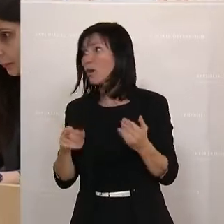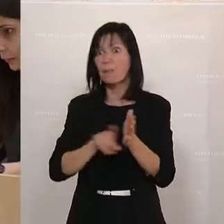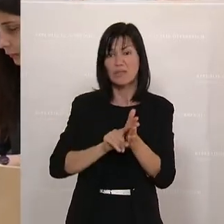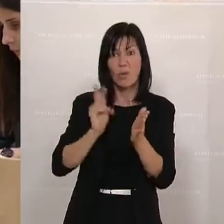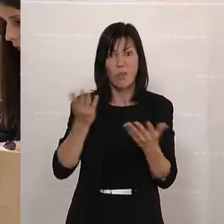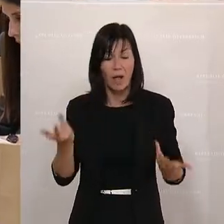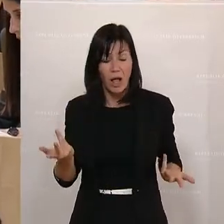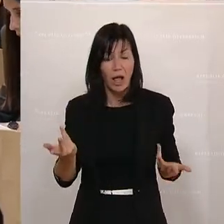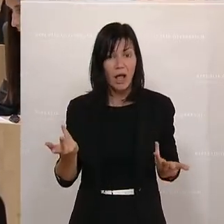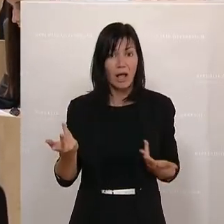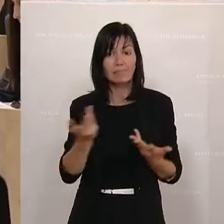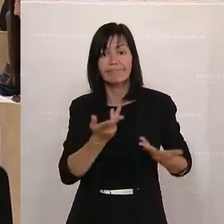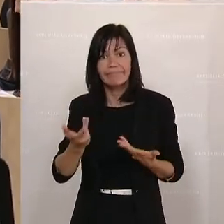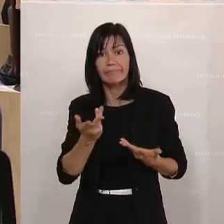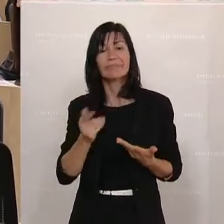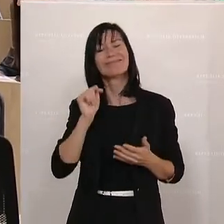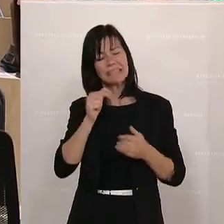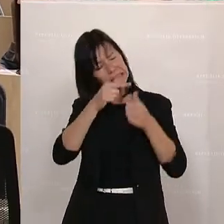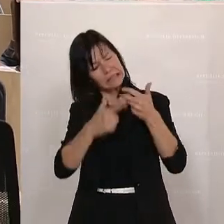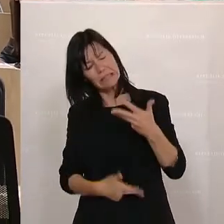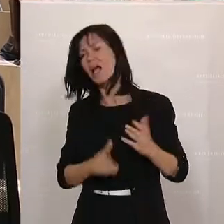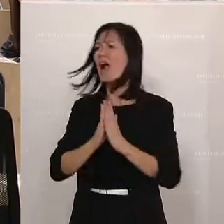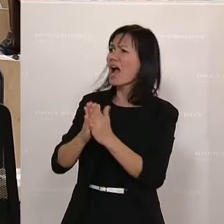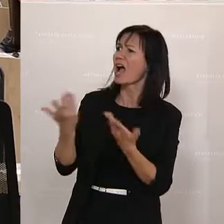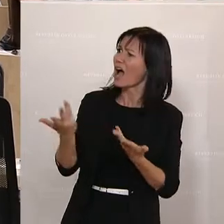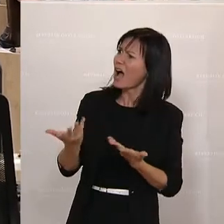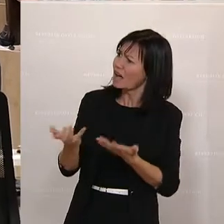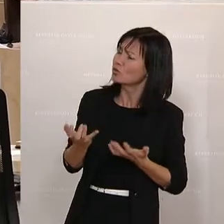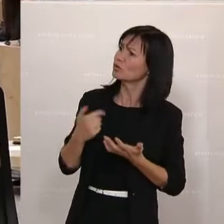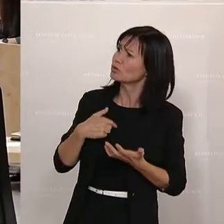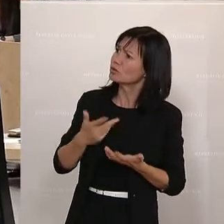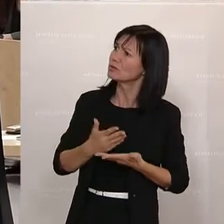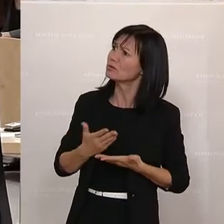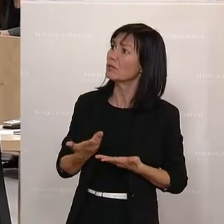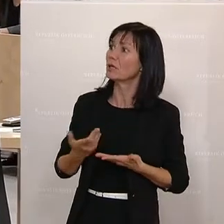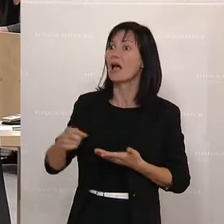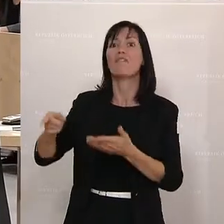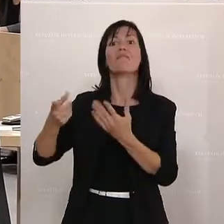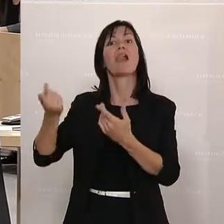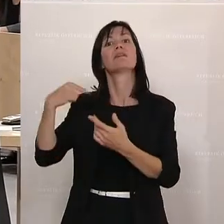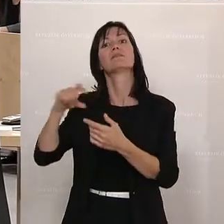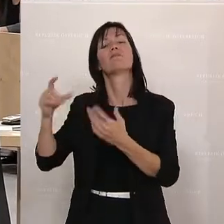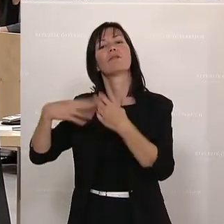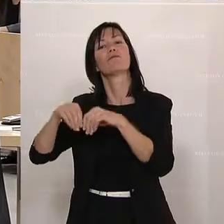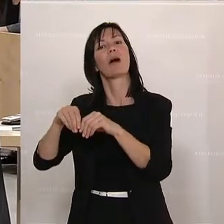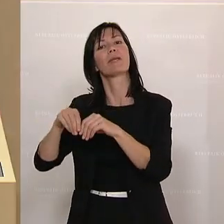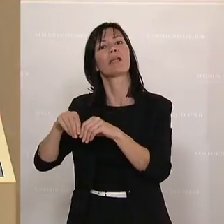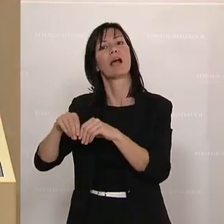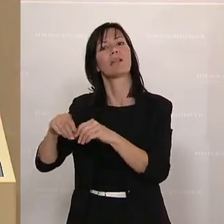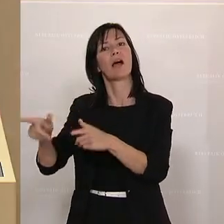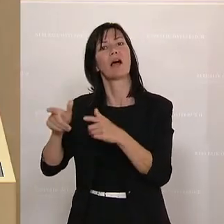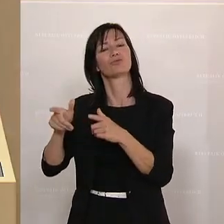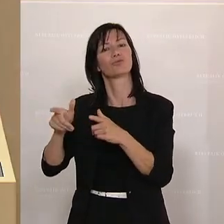All unsere Anliegen in diesem Bereich sind letzte Woche im Familie- und Jugendausschuss vertagt worden. Vertagt, vertagt, vertagt.